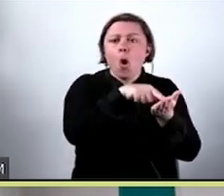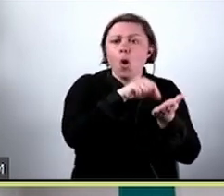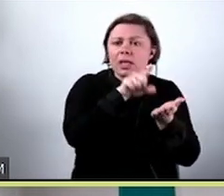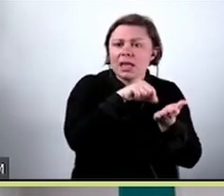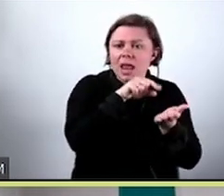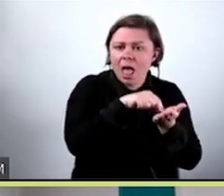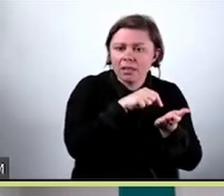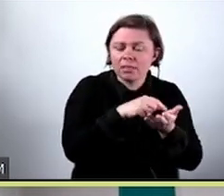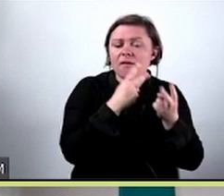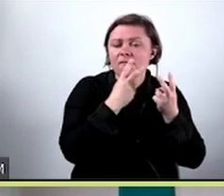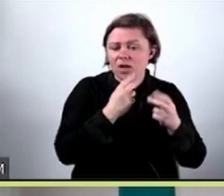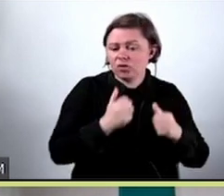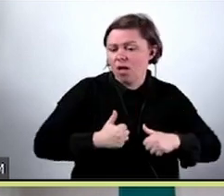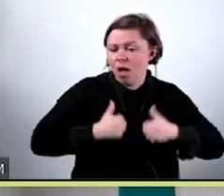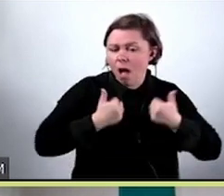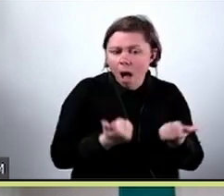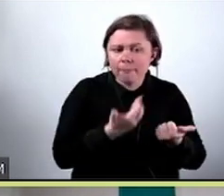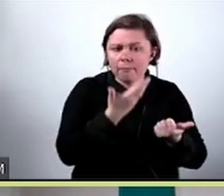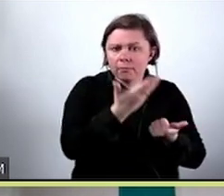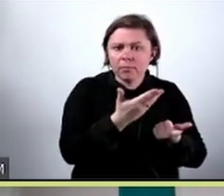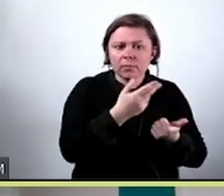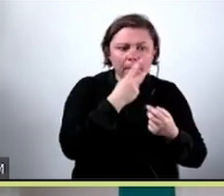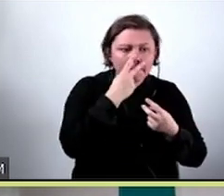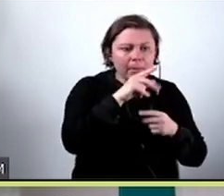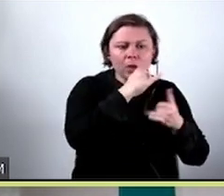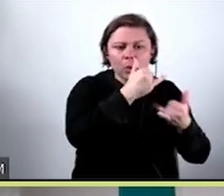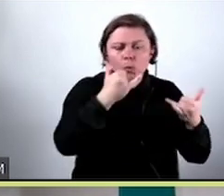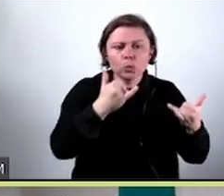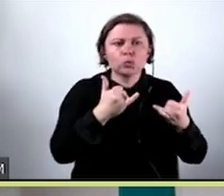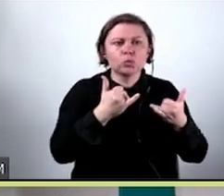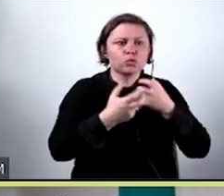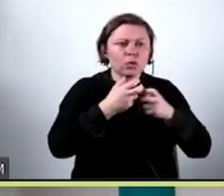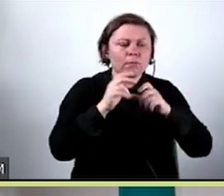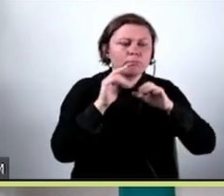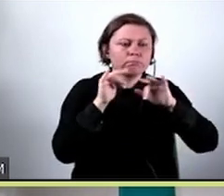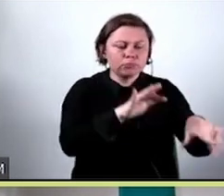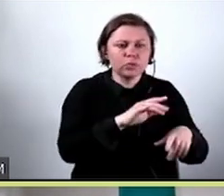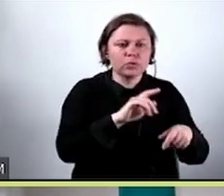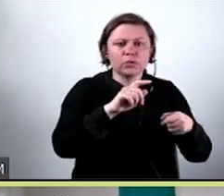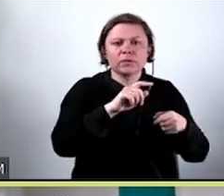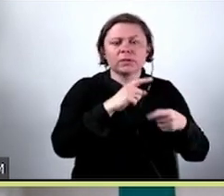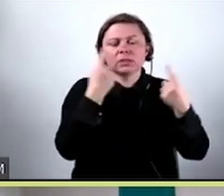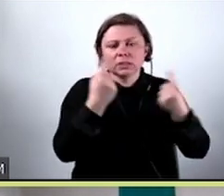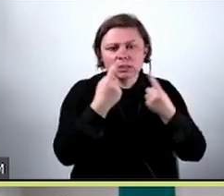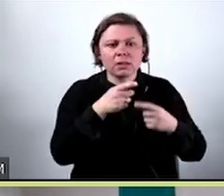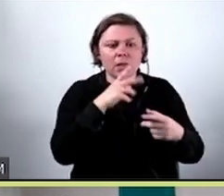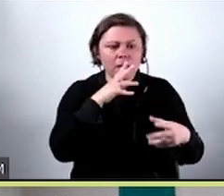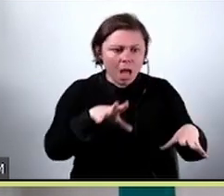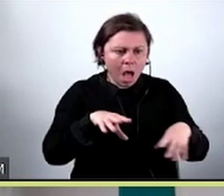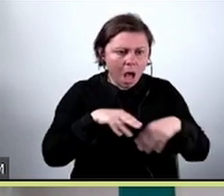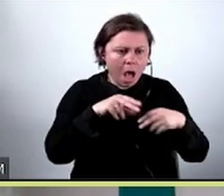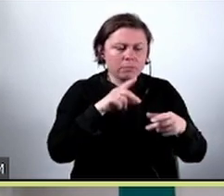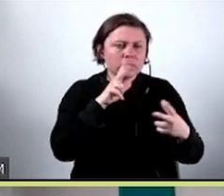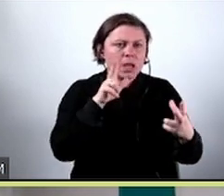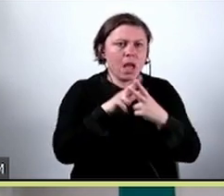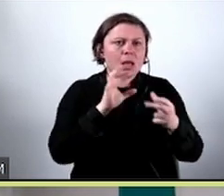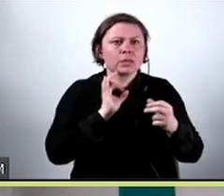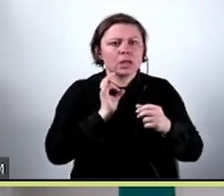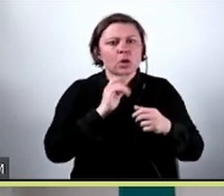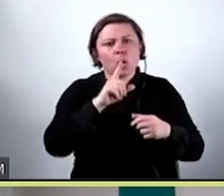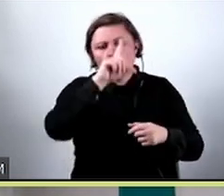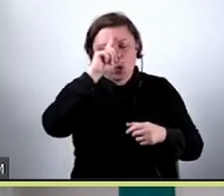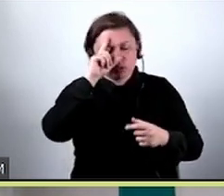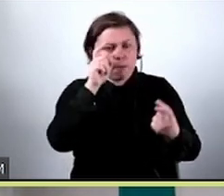no to ważne, żeby brane były pod uwagę takie czynniki, które rzeczywiście są akceptowalne z naszego ludzkiego punktu widzenia,